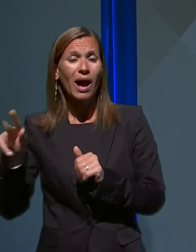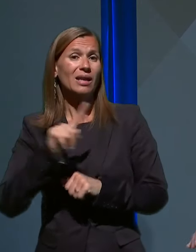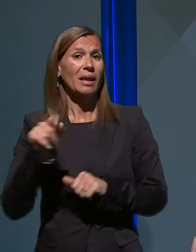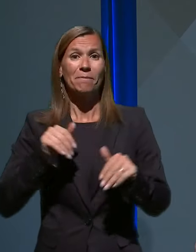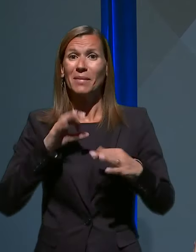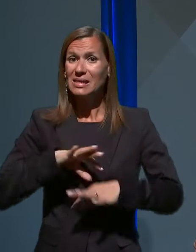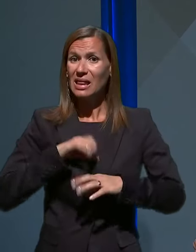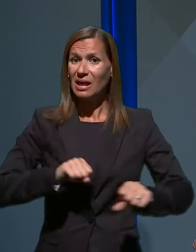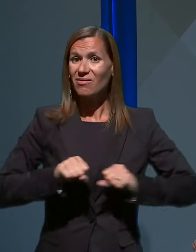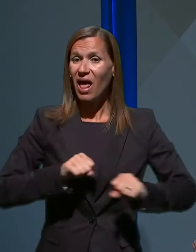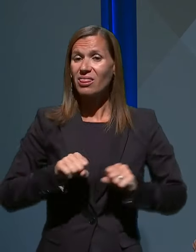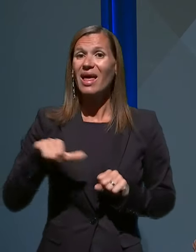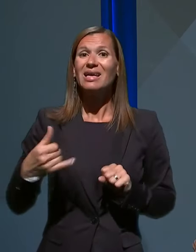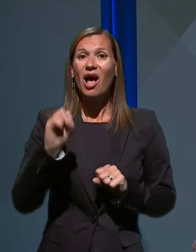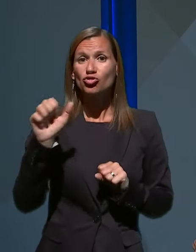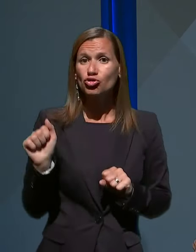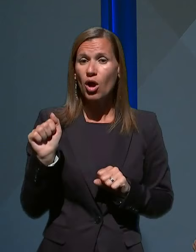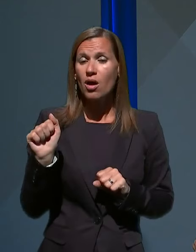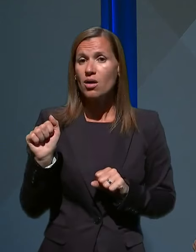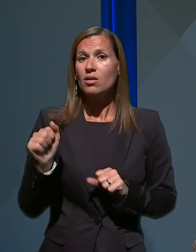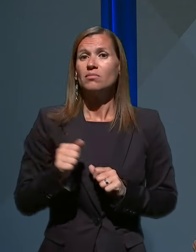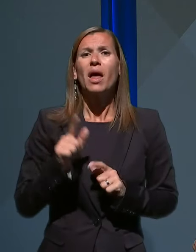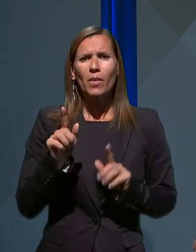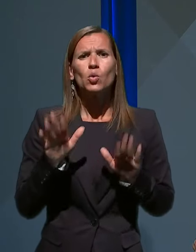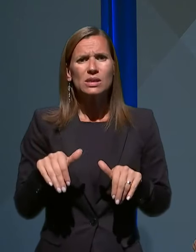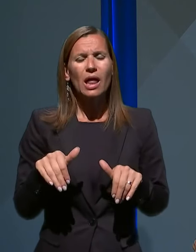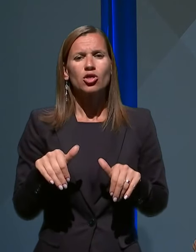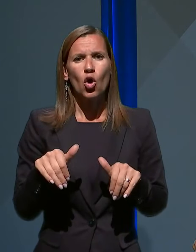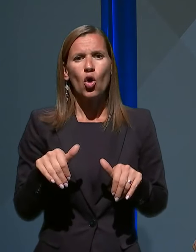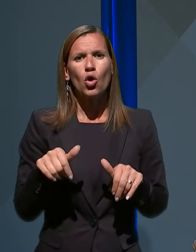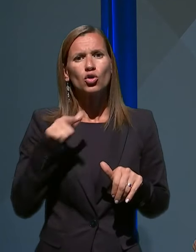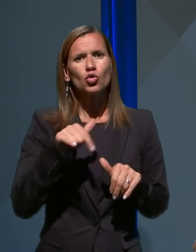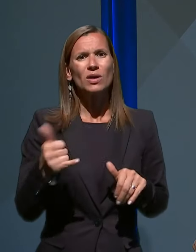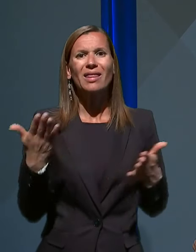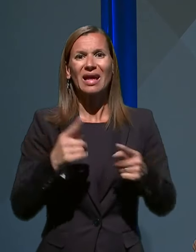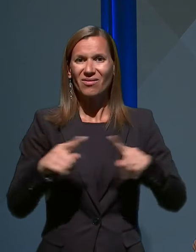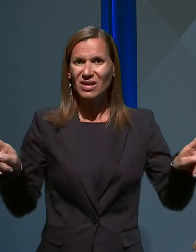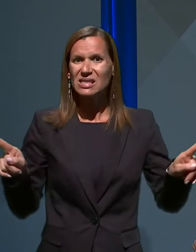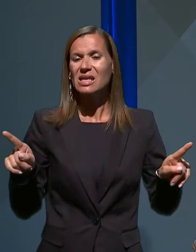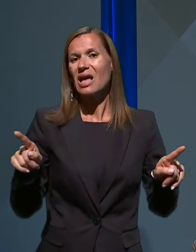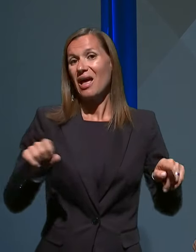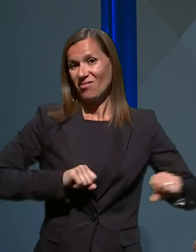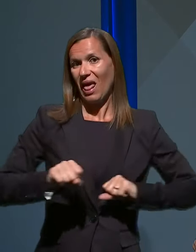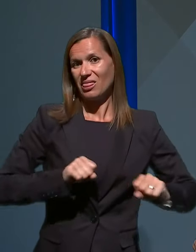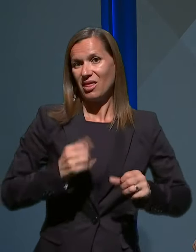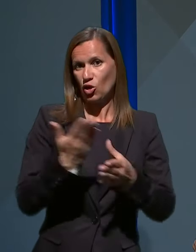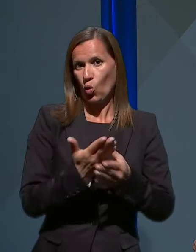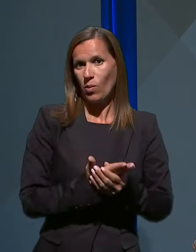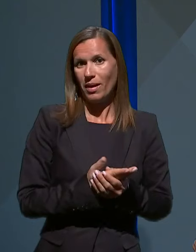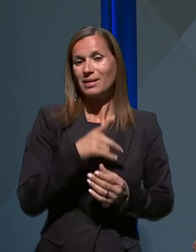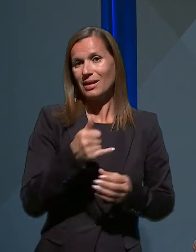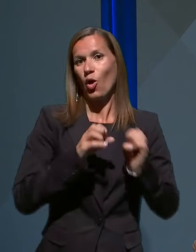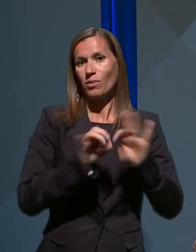Janez Janša. Vseeno pa gre za neke vrste vladni dokument, ki je zdaj objavljen na